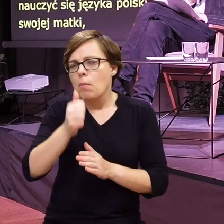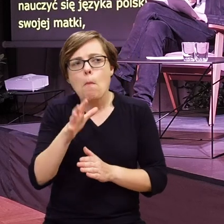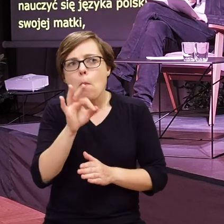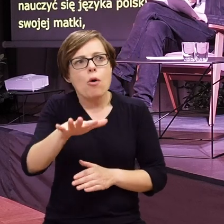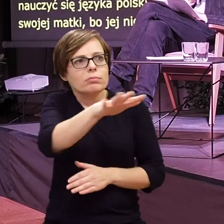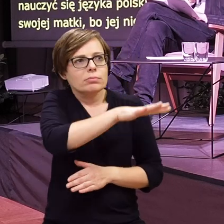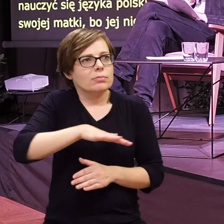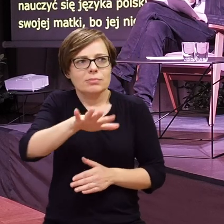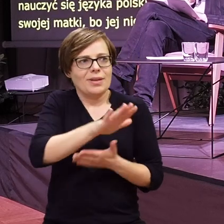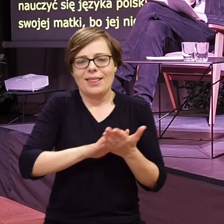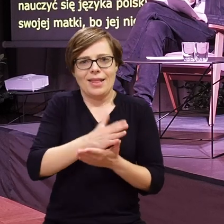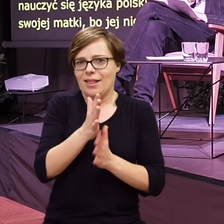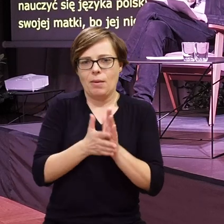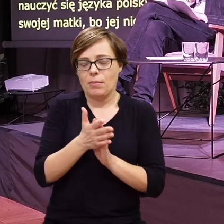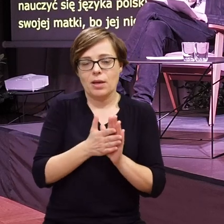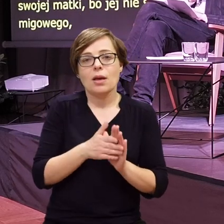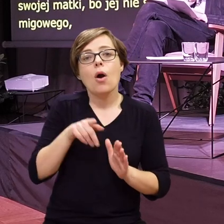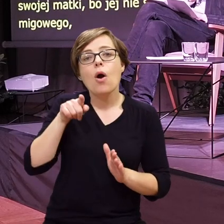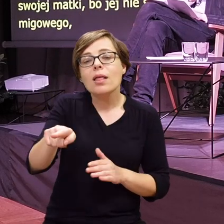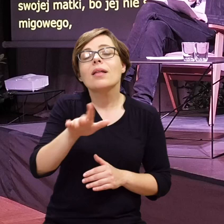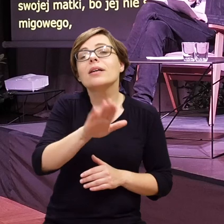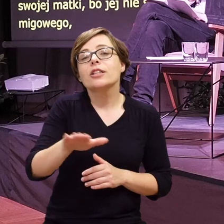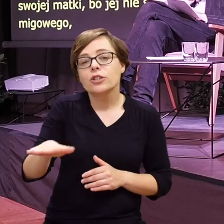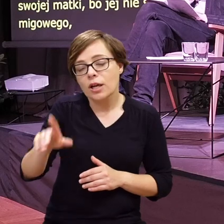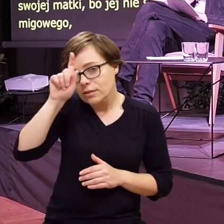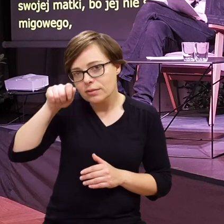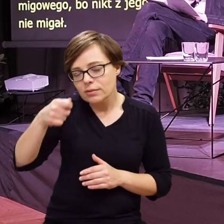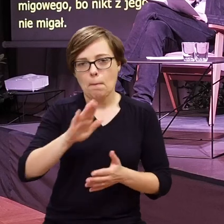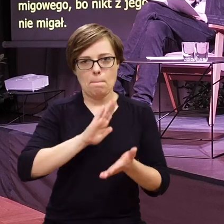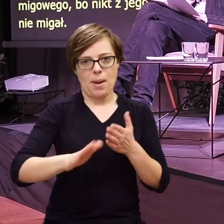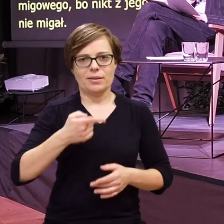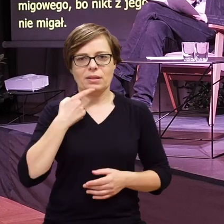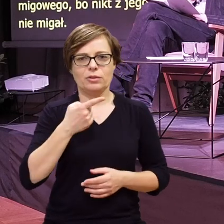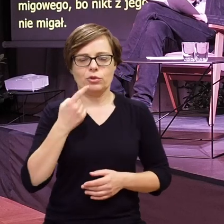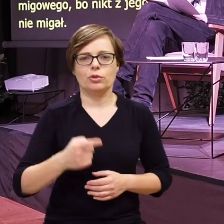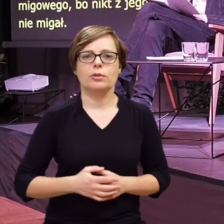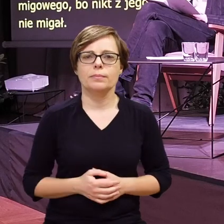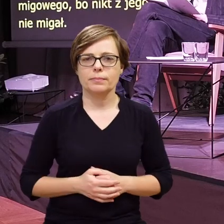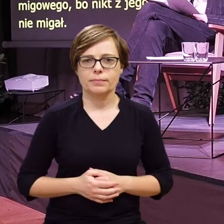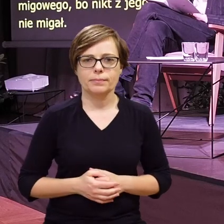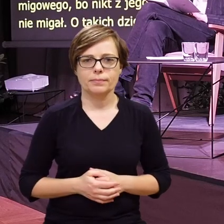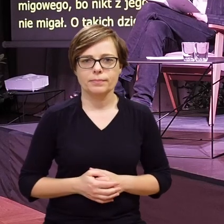z jego bliskich nie migał. O takich dzieciach mówi się, że są bezjęzyczne.